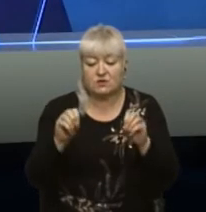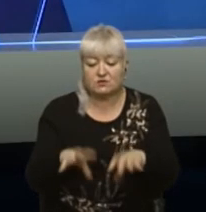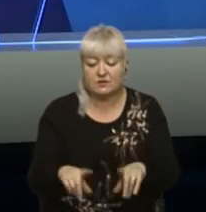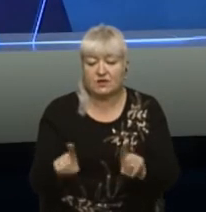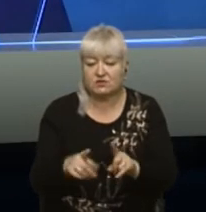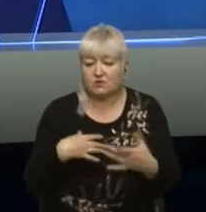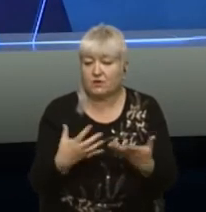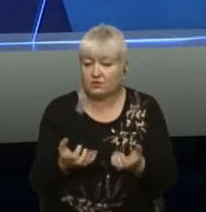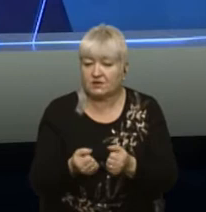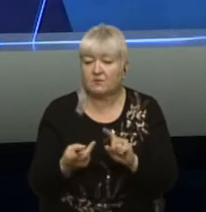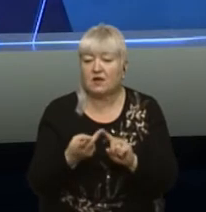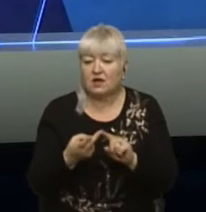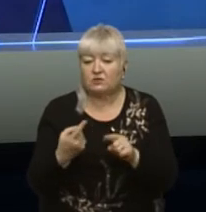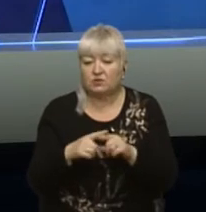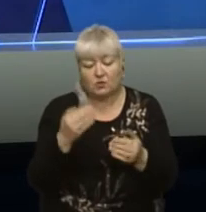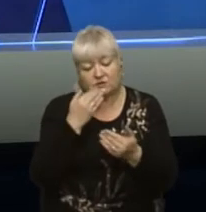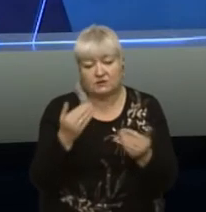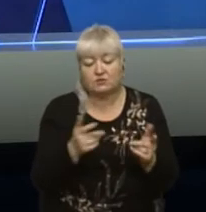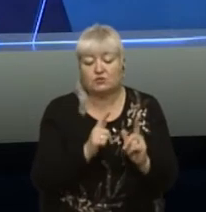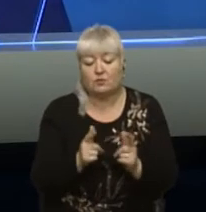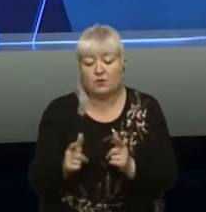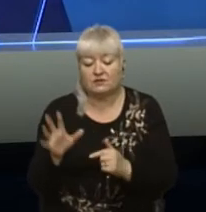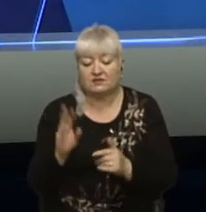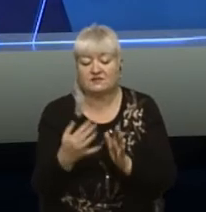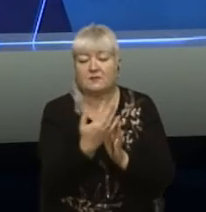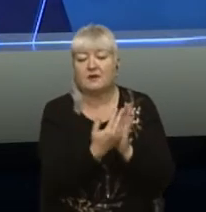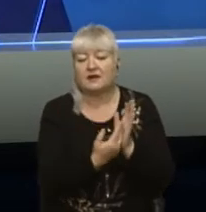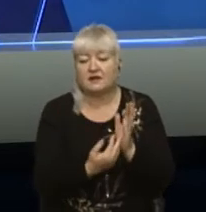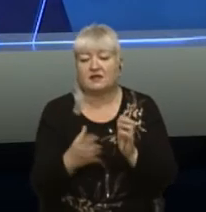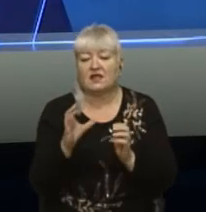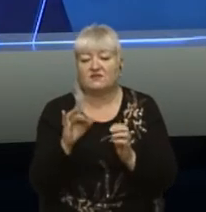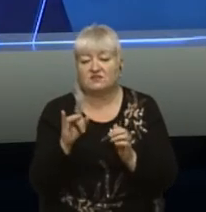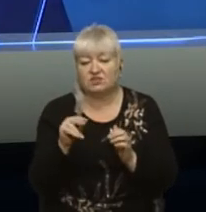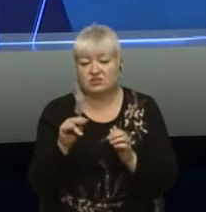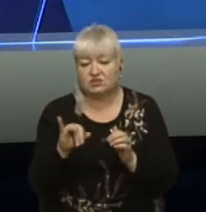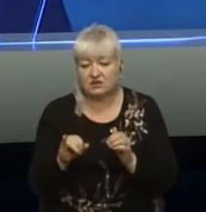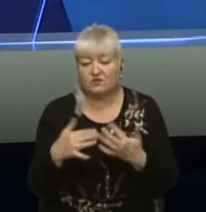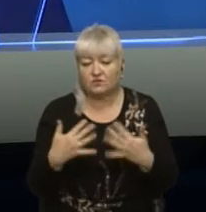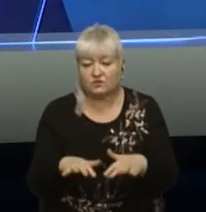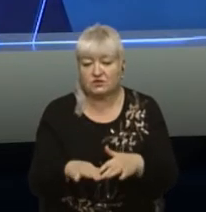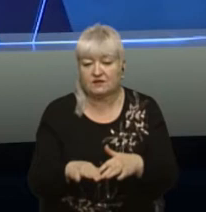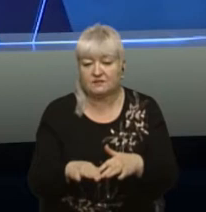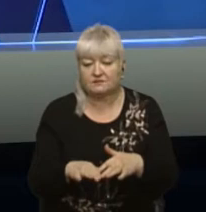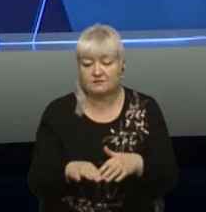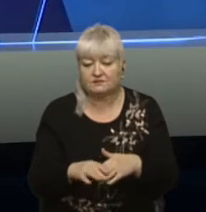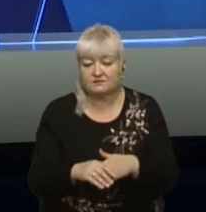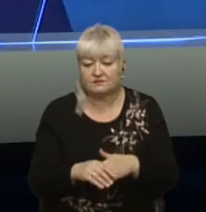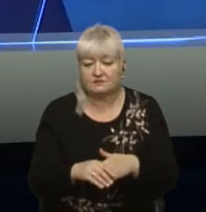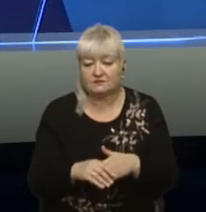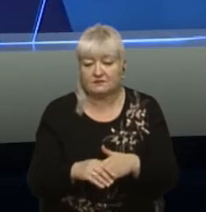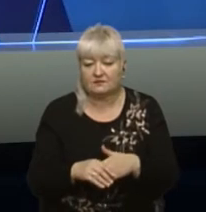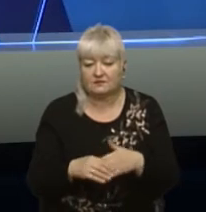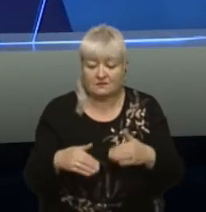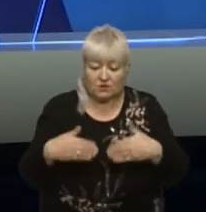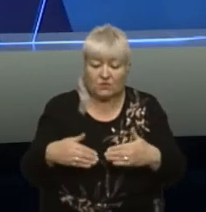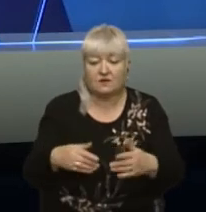отримали, друге, це остаточно погодити всі переліки і вже в січні місяці рухатися в частині отримання цих